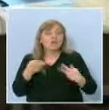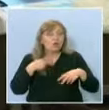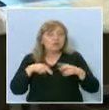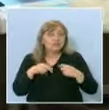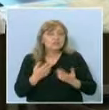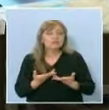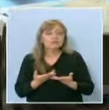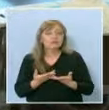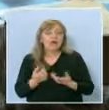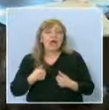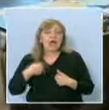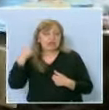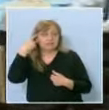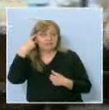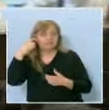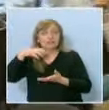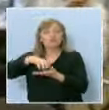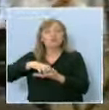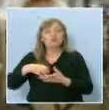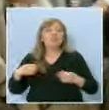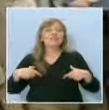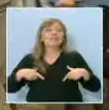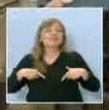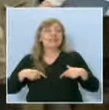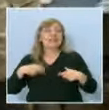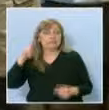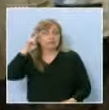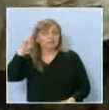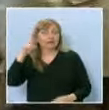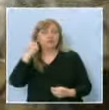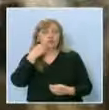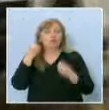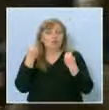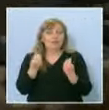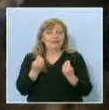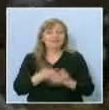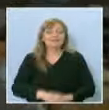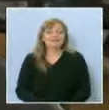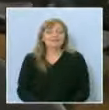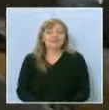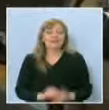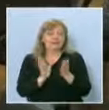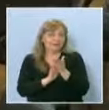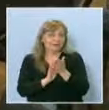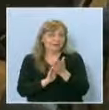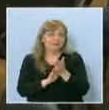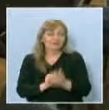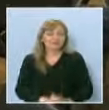мисля, че отбора на зеленце с парни лодове, айте, пау! Браво! Браво!